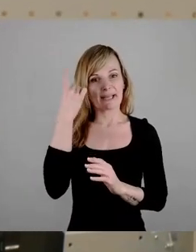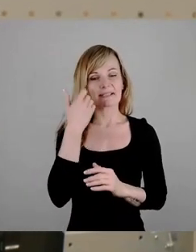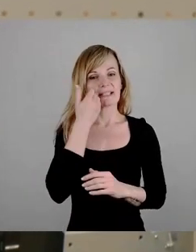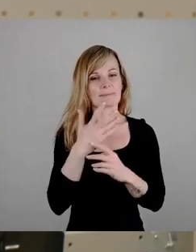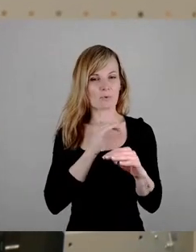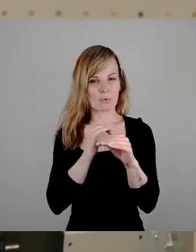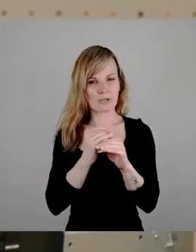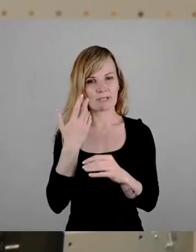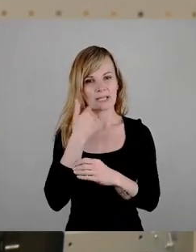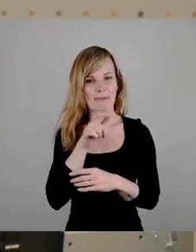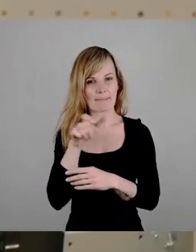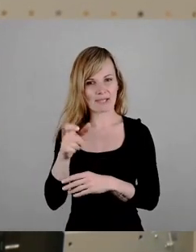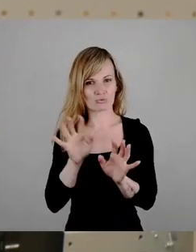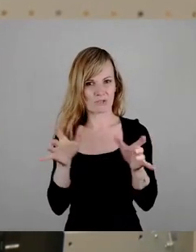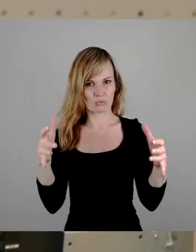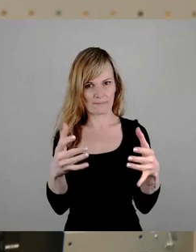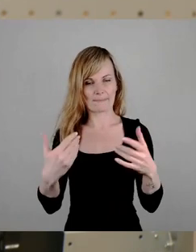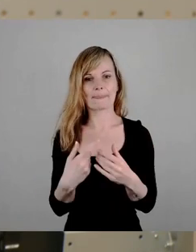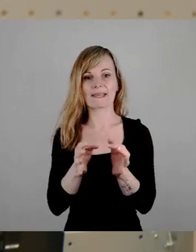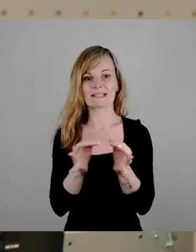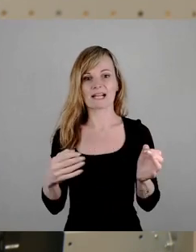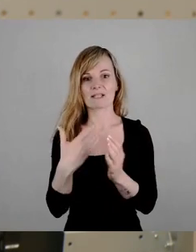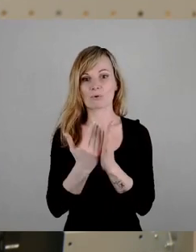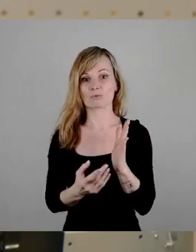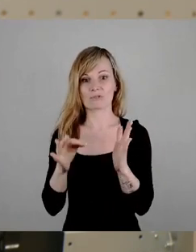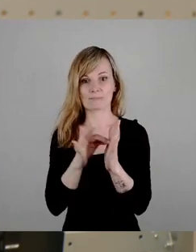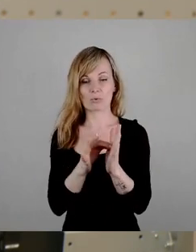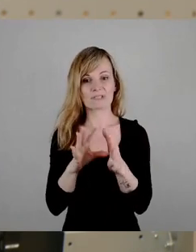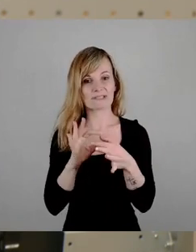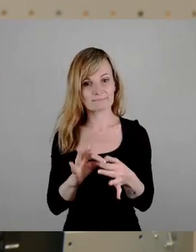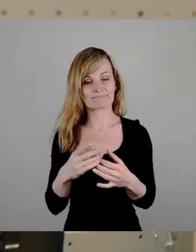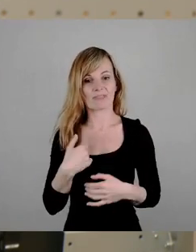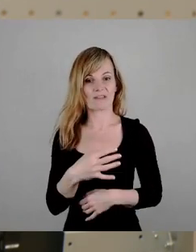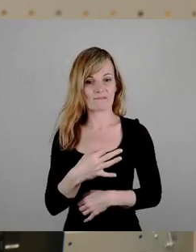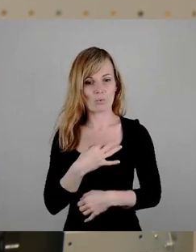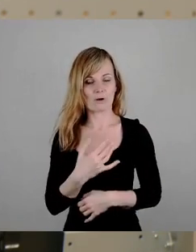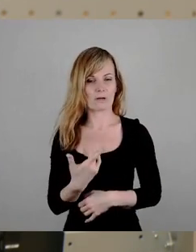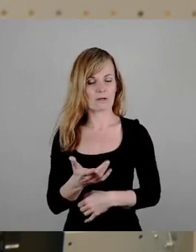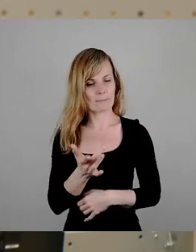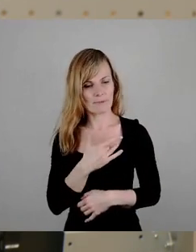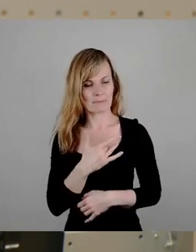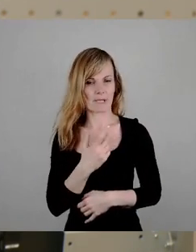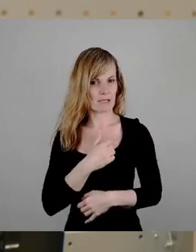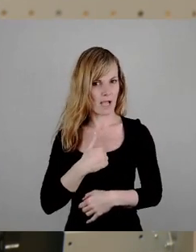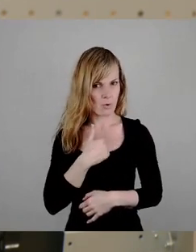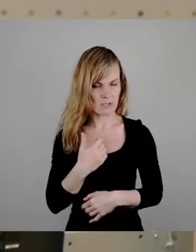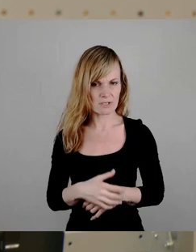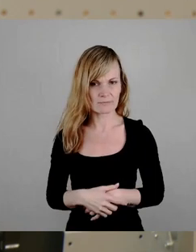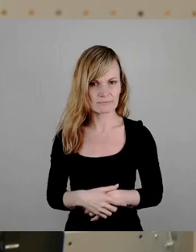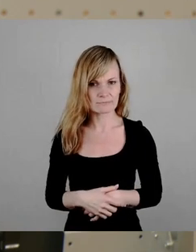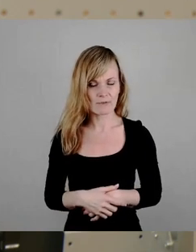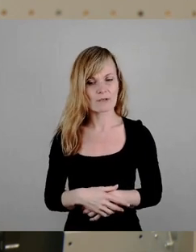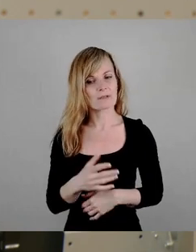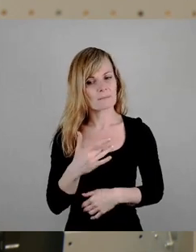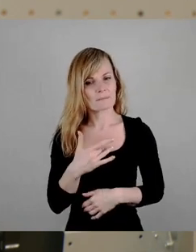mich macht dieser Tagesordnungspunkt sehr traurig und betroffen. Es macht mich traurig und betroffen, dass wir